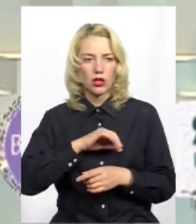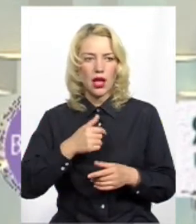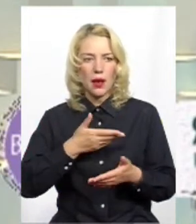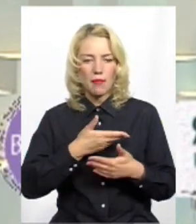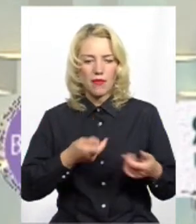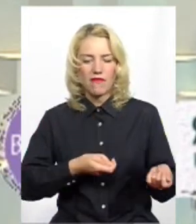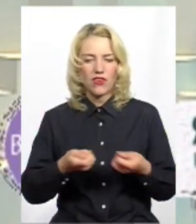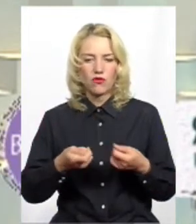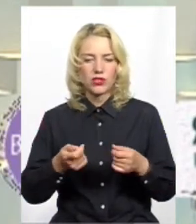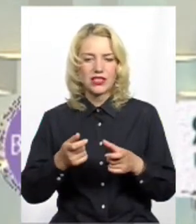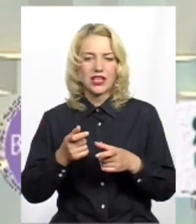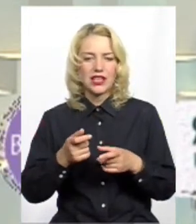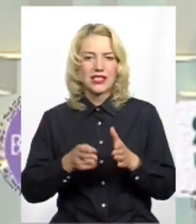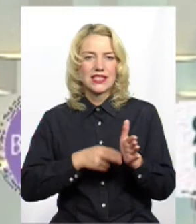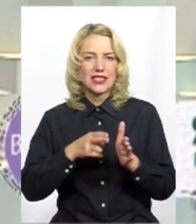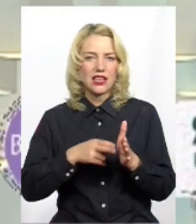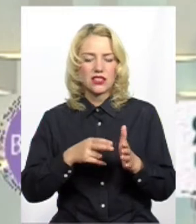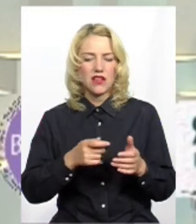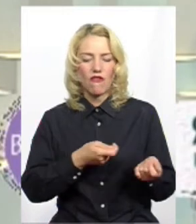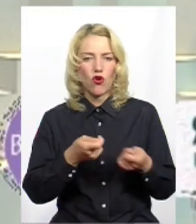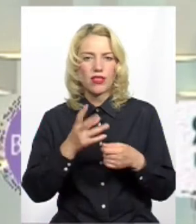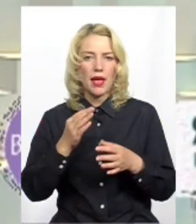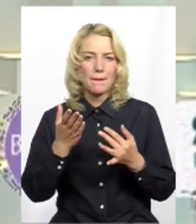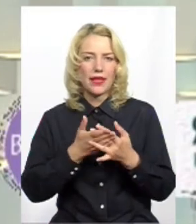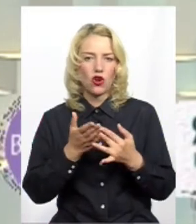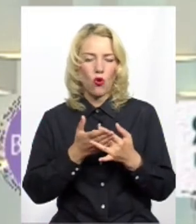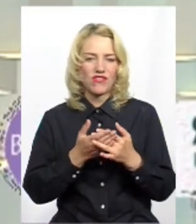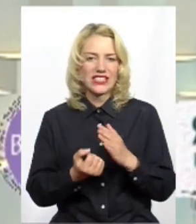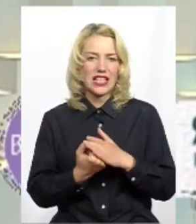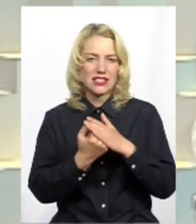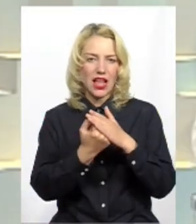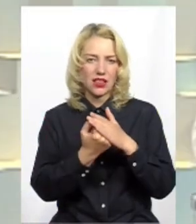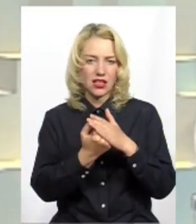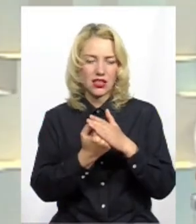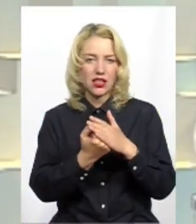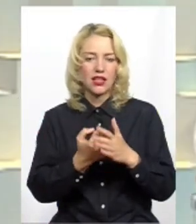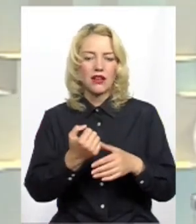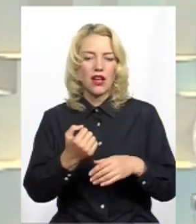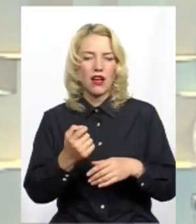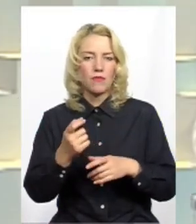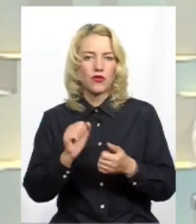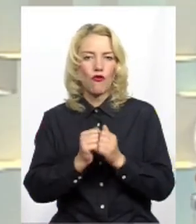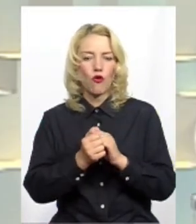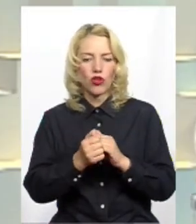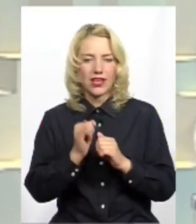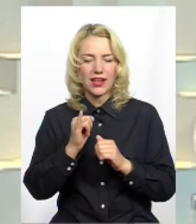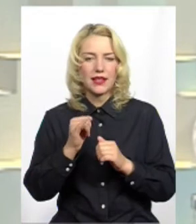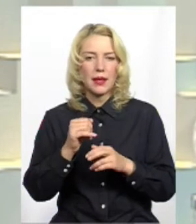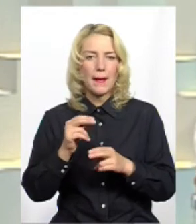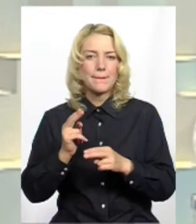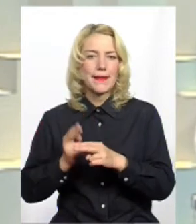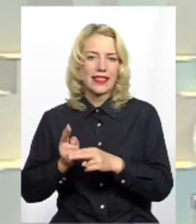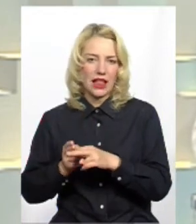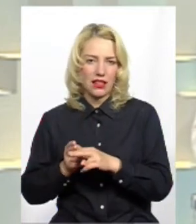ввозимо, фактично, залізниця ввозить на пільгових засадах вугільну промисловість і металлопрокат,